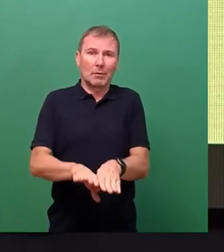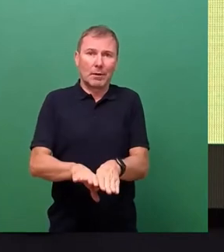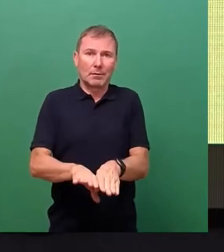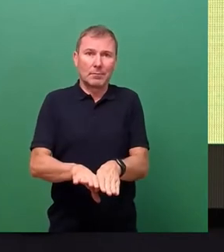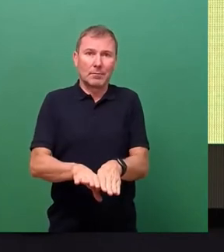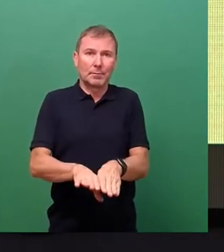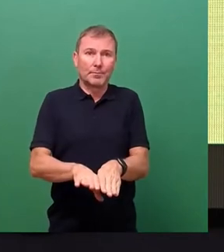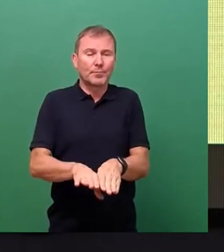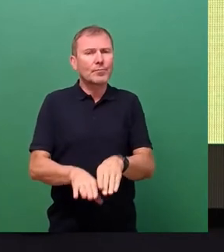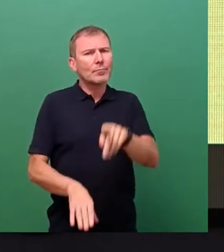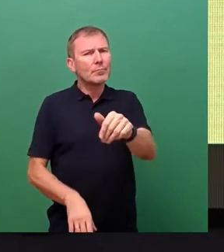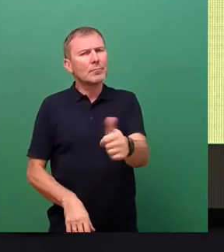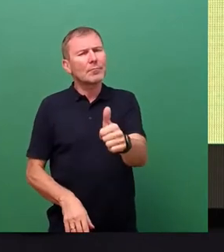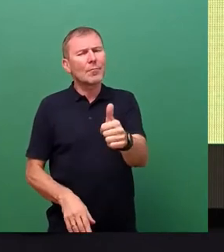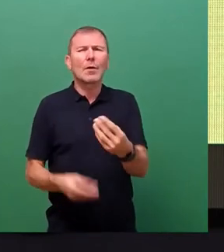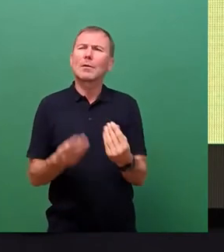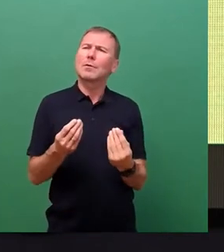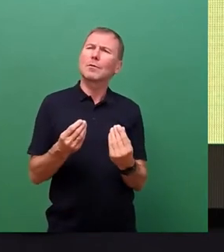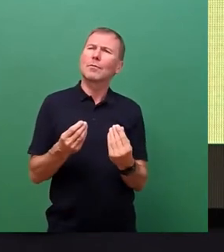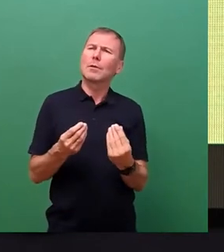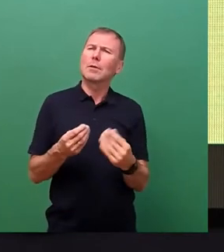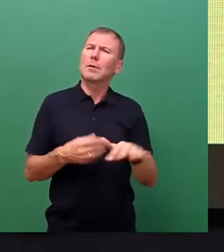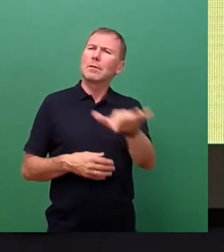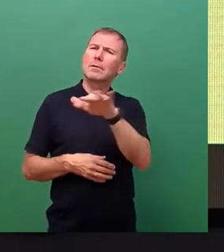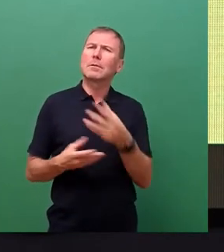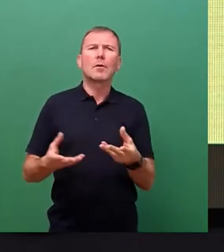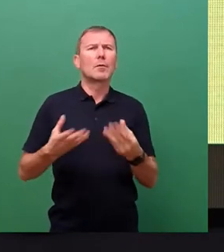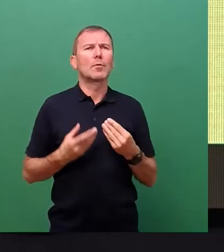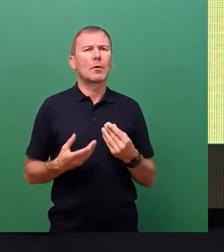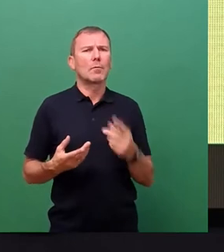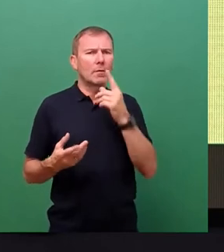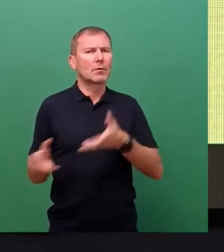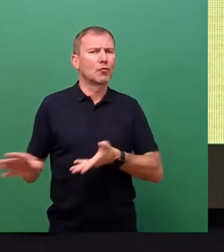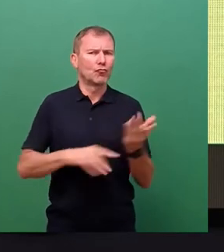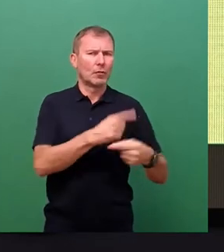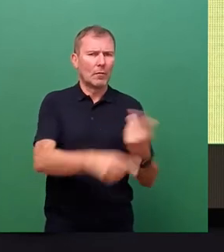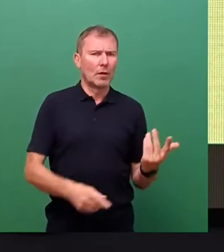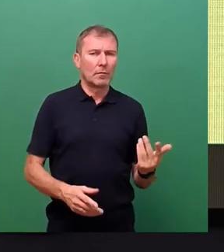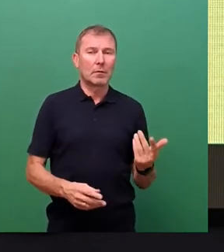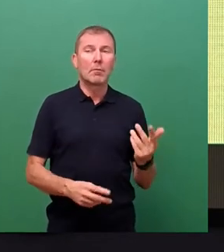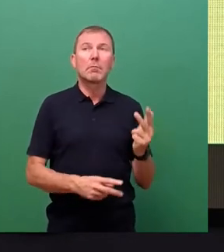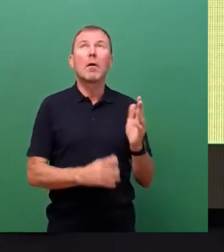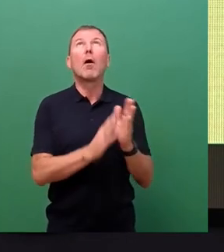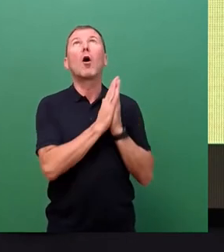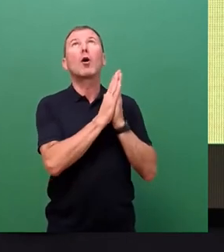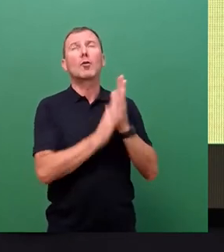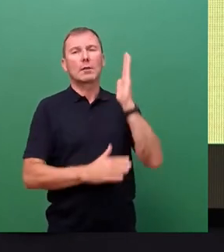so etwa eine Ahnung davon, die wir bekommen haben. Und das hat, und ich sage Gott sei Dank, mal die